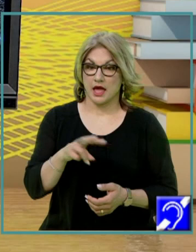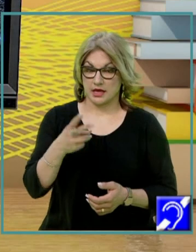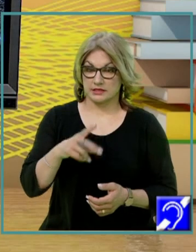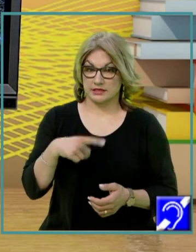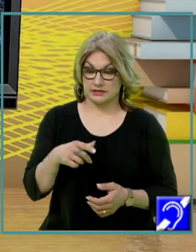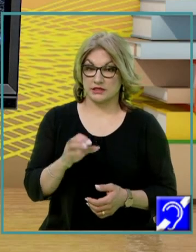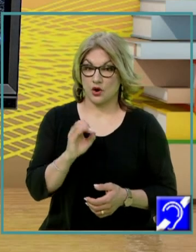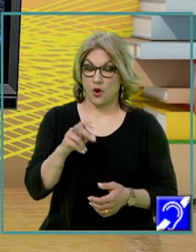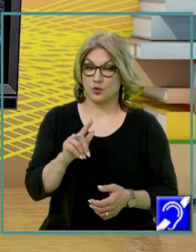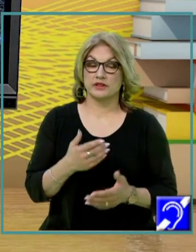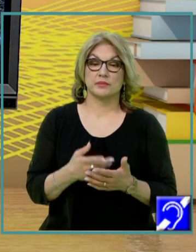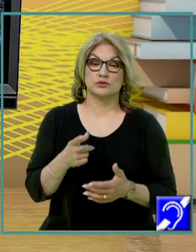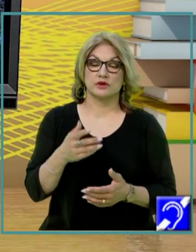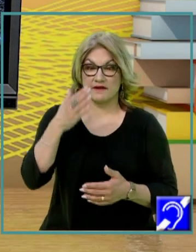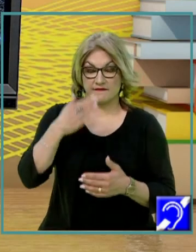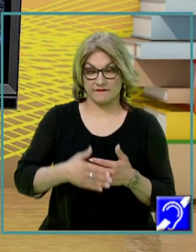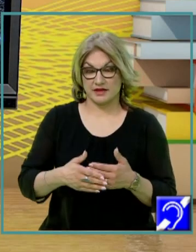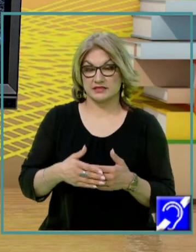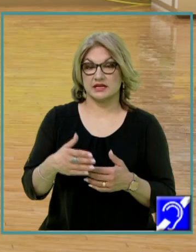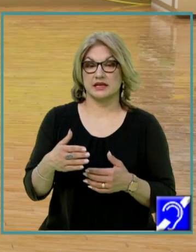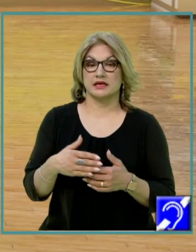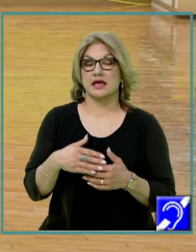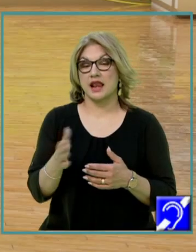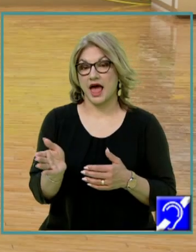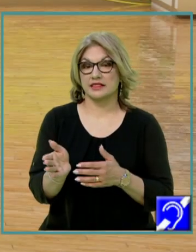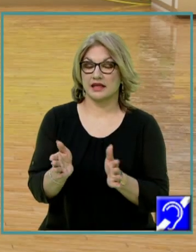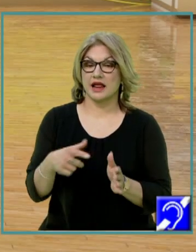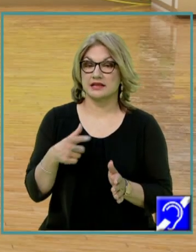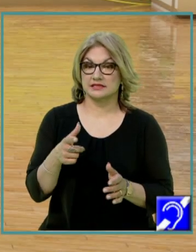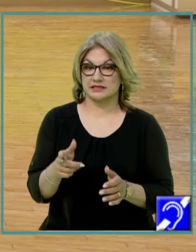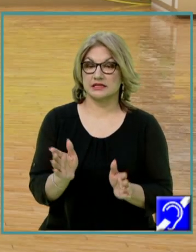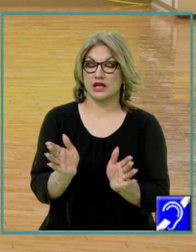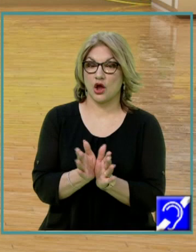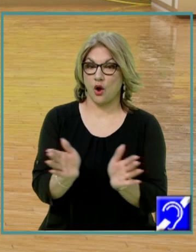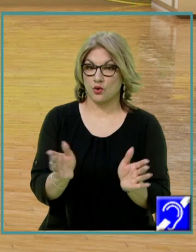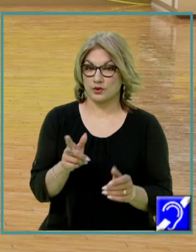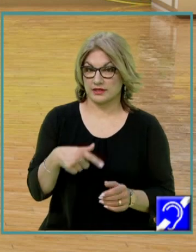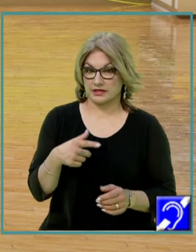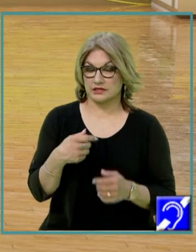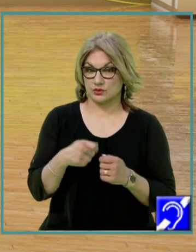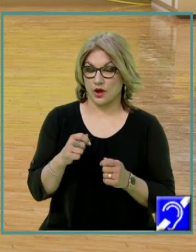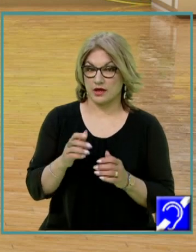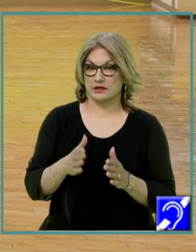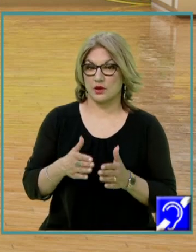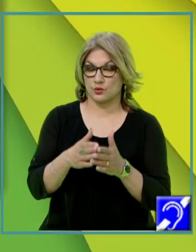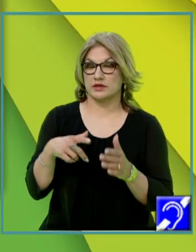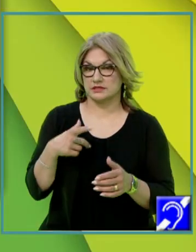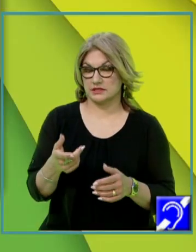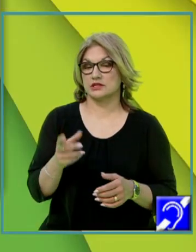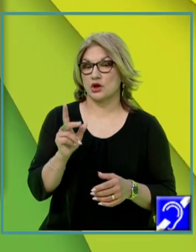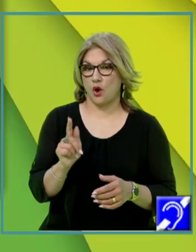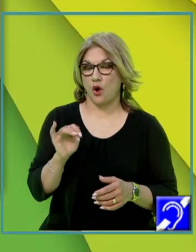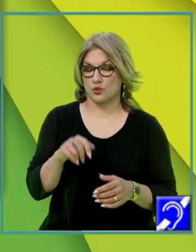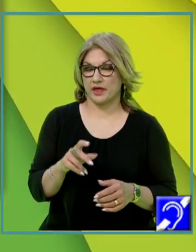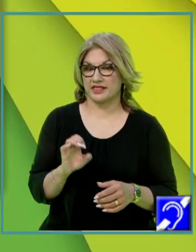congruente, pentru că fețele laterale sunt congruente, sunt unghiuri isoșele congruente, și atunci e clar că toate unghiurile sunt respectiv congruente. Și